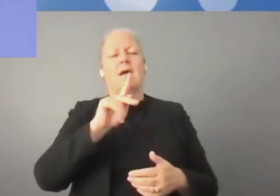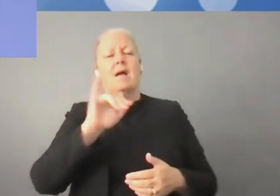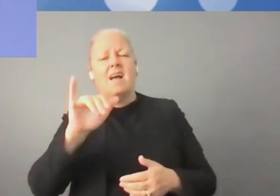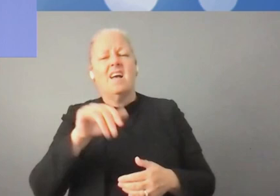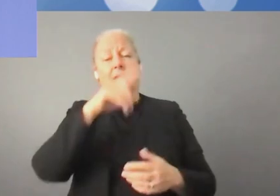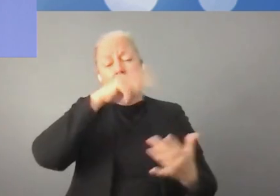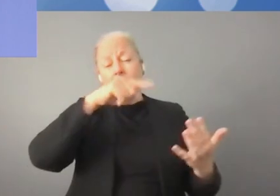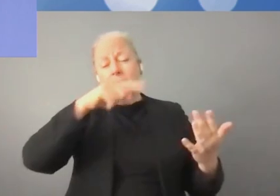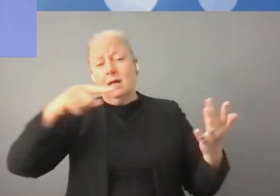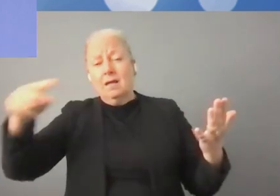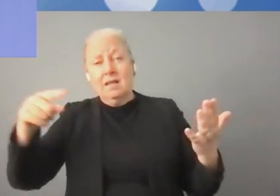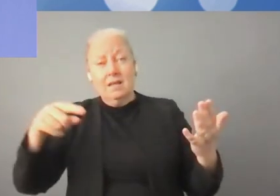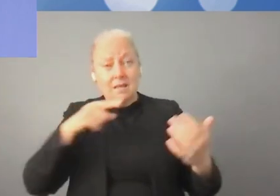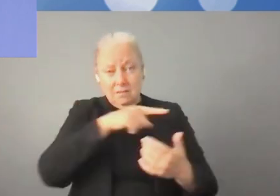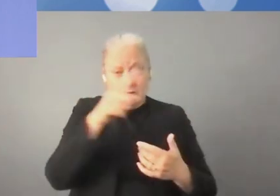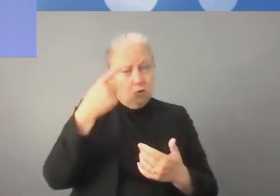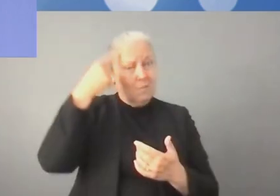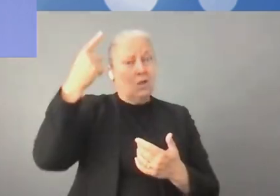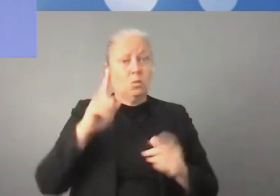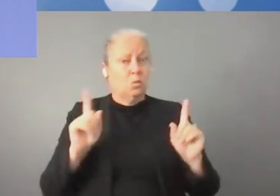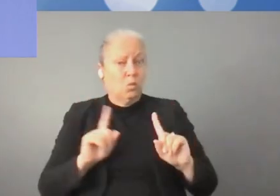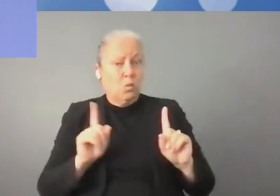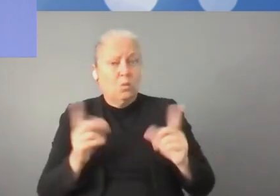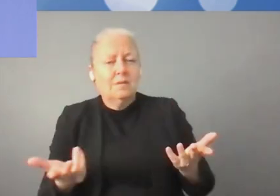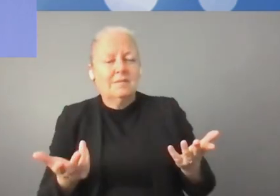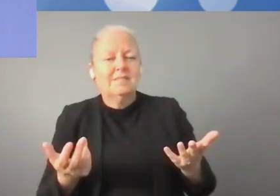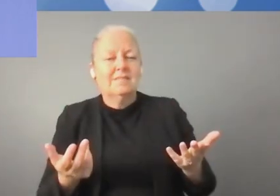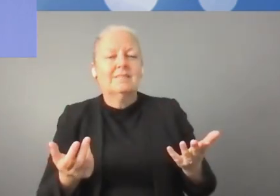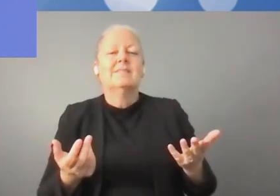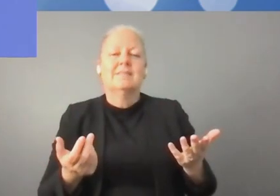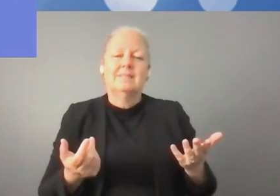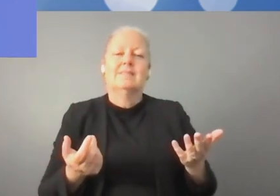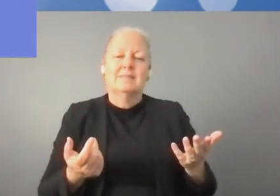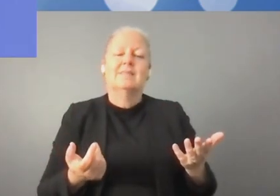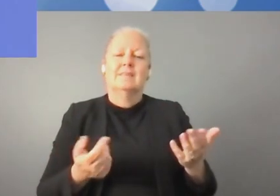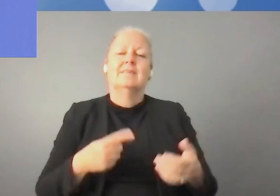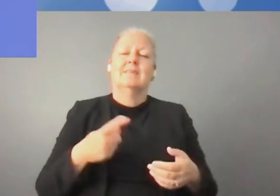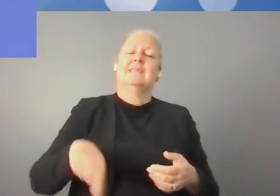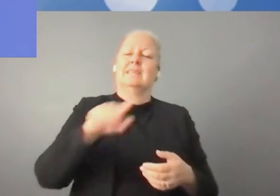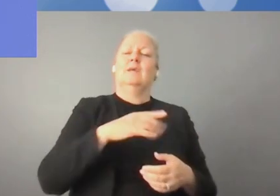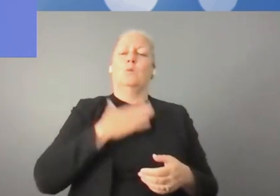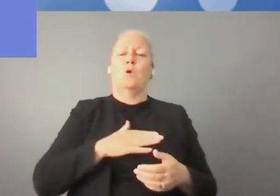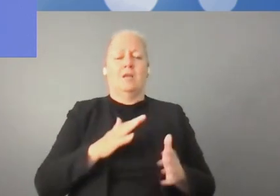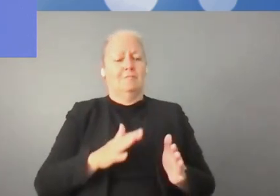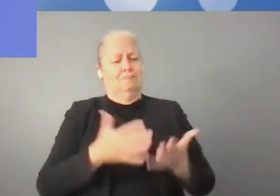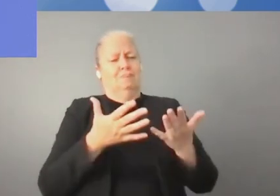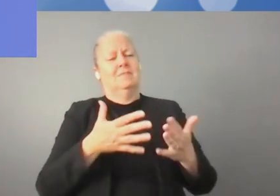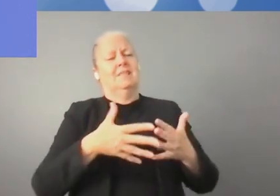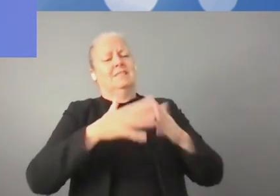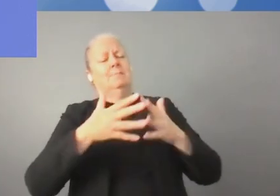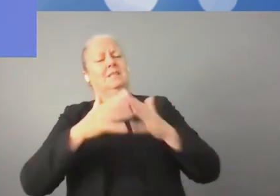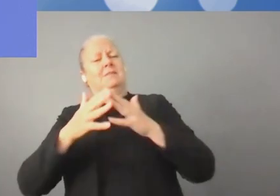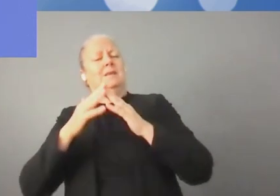Il faut que nous fassions la promotion de ces biens communs numériques puisque nous les utilisons tous. Nous sommes consommateurs.